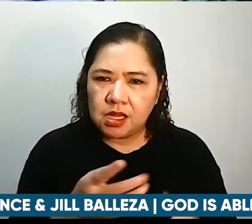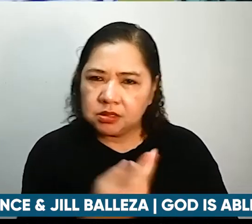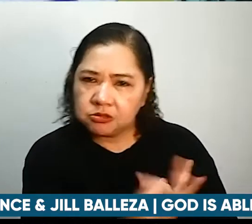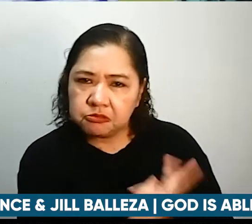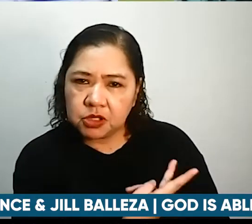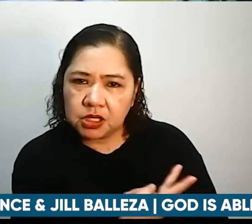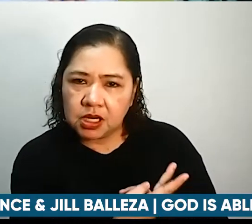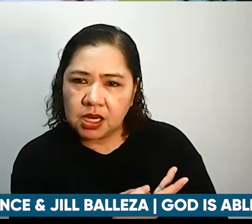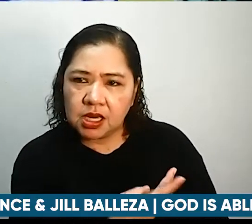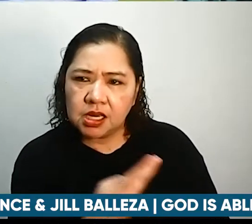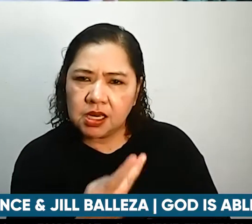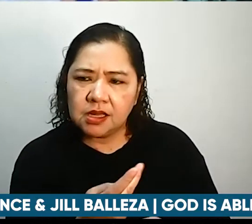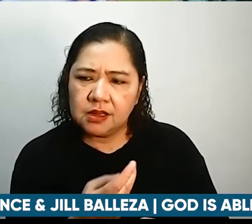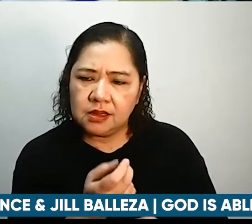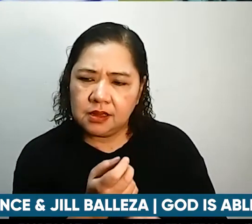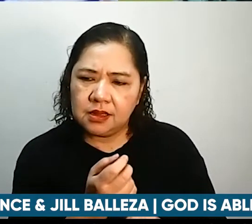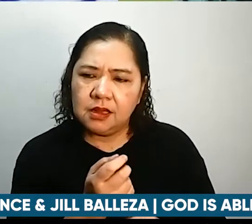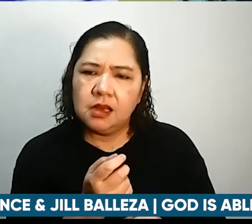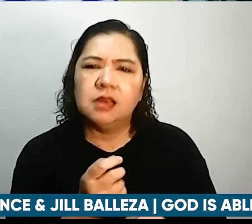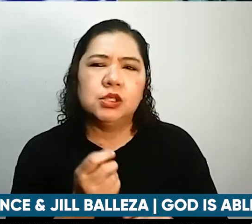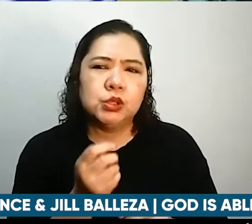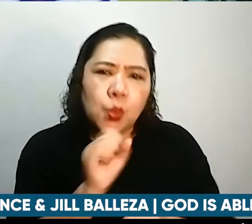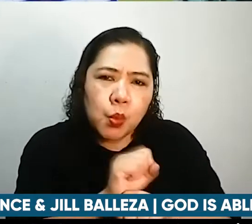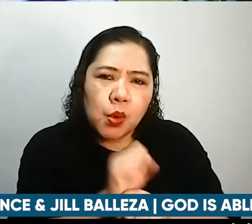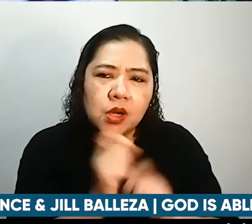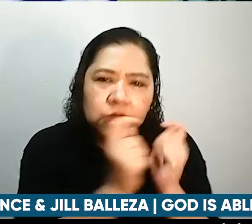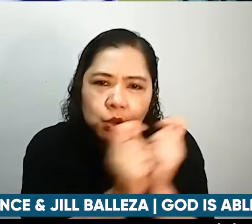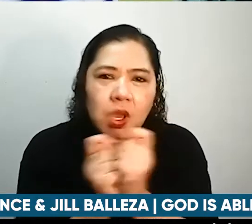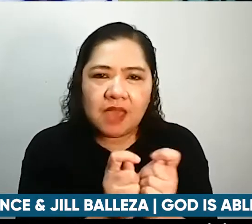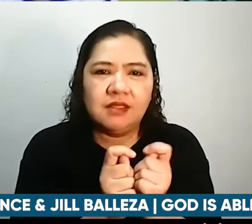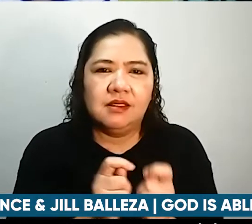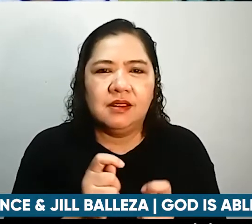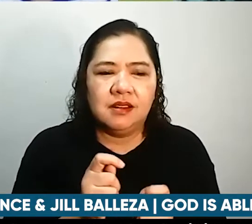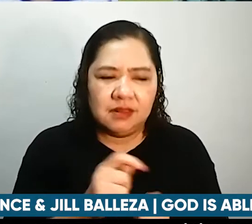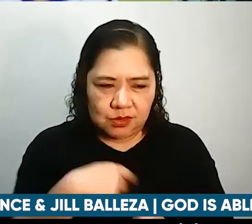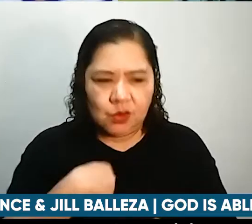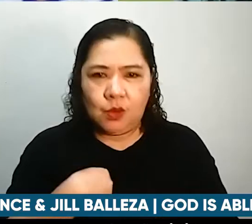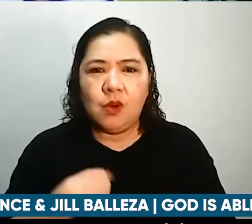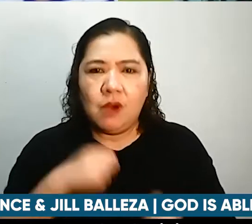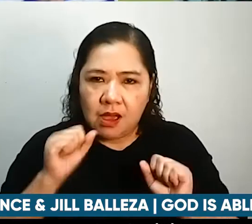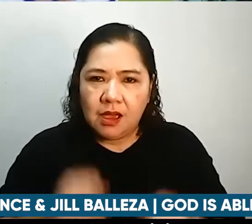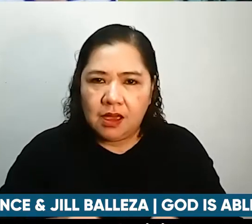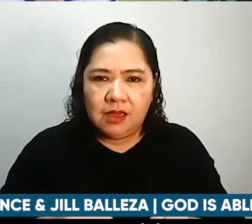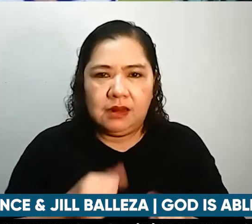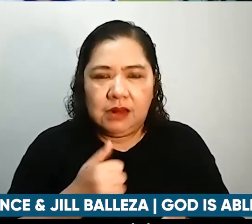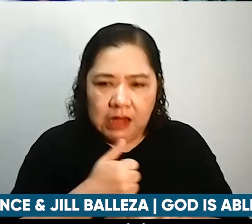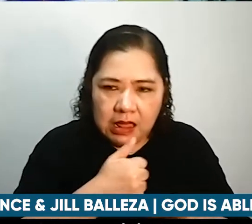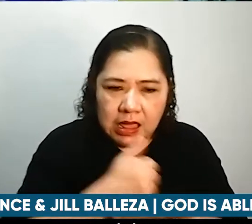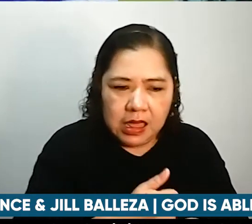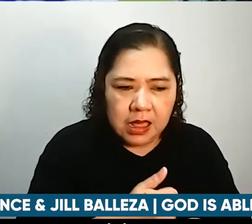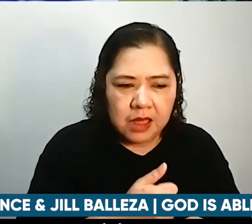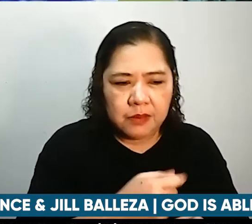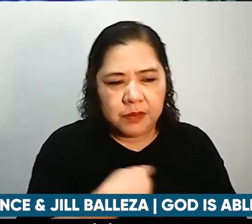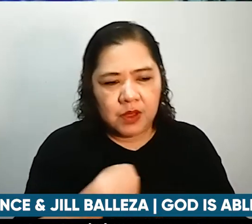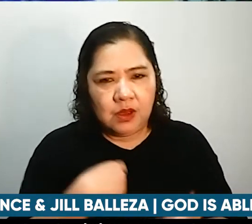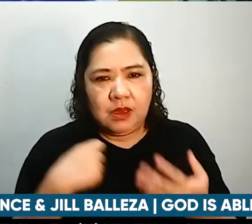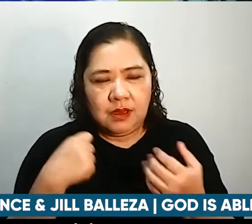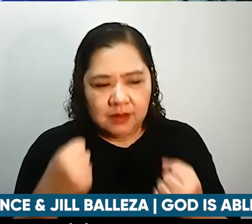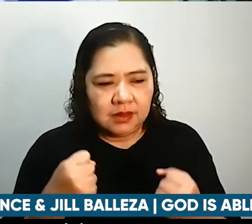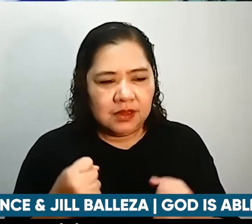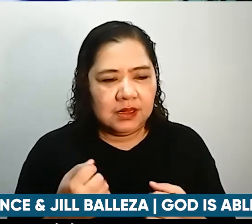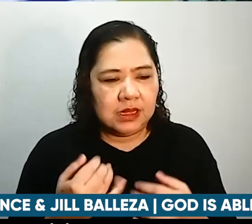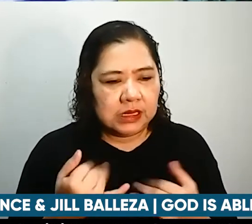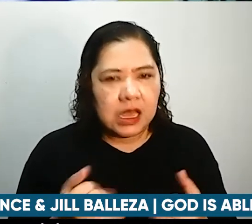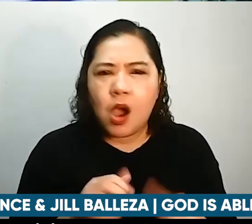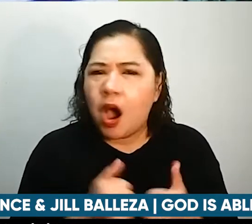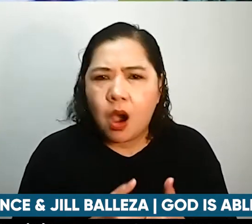Nakakayanin ko siya kasi po ang pagtatayo namin kay Lance ay dalawa kami. So ngayon nakaka-improvise na kami at